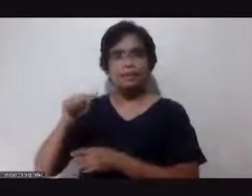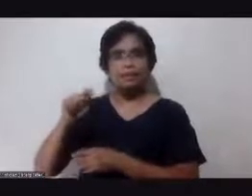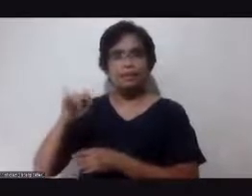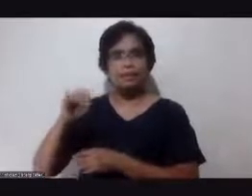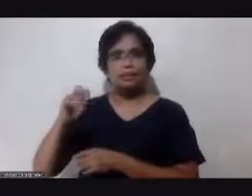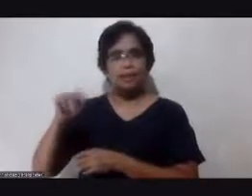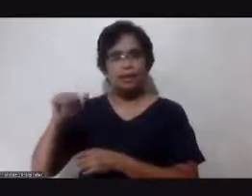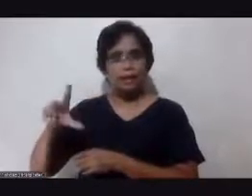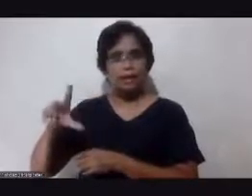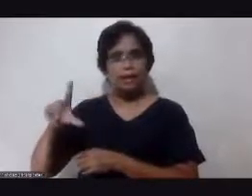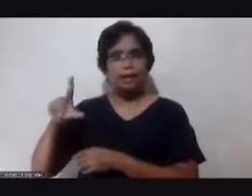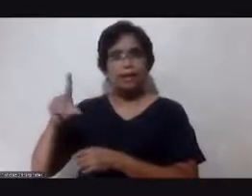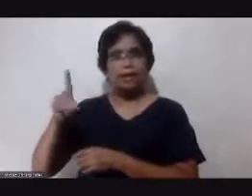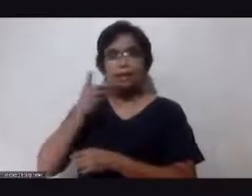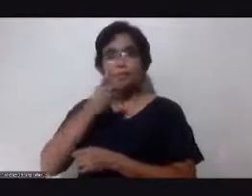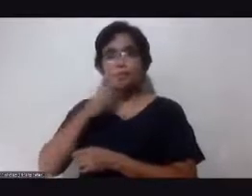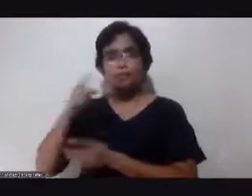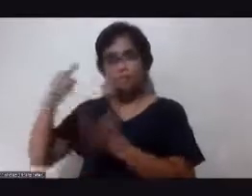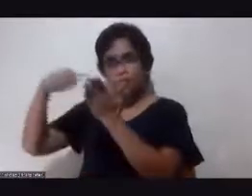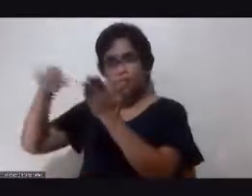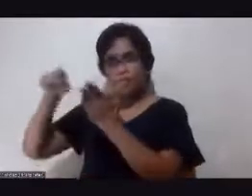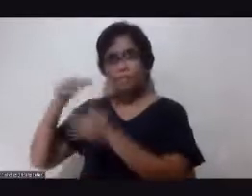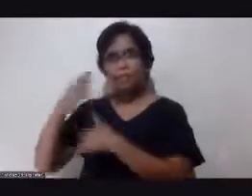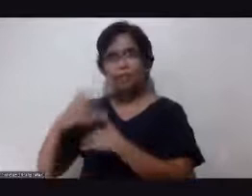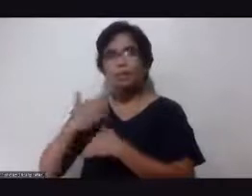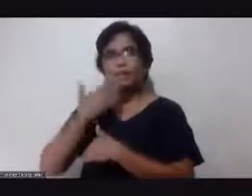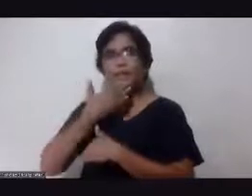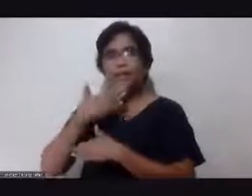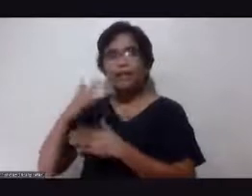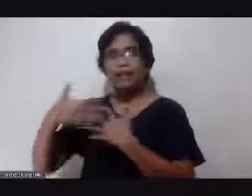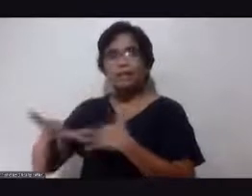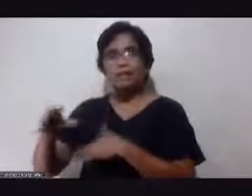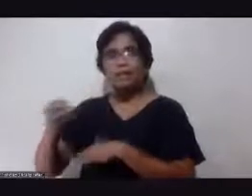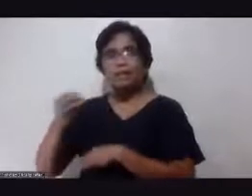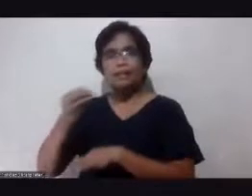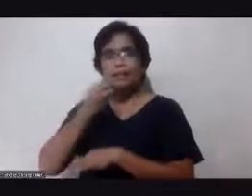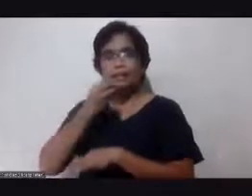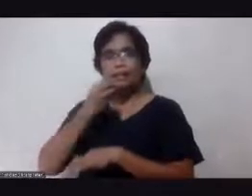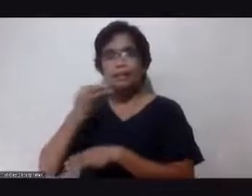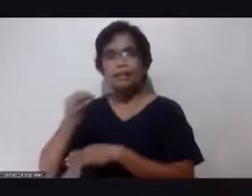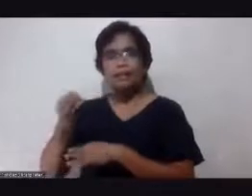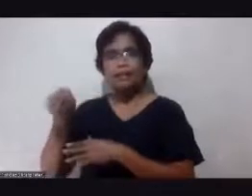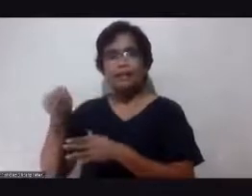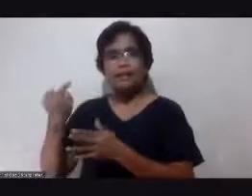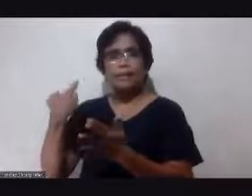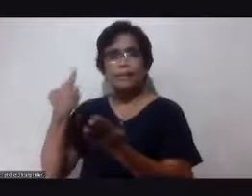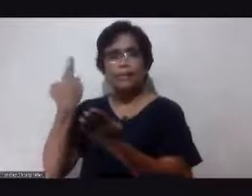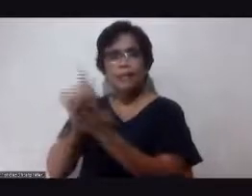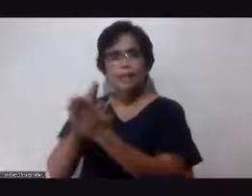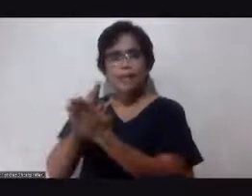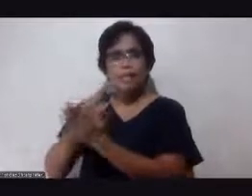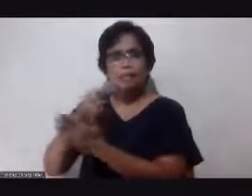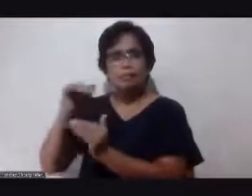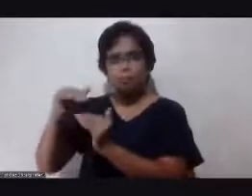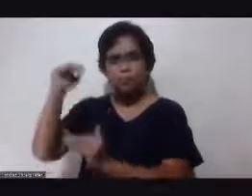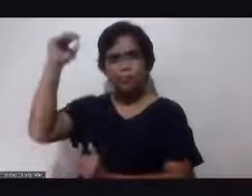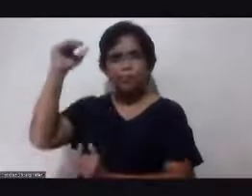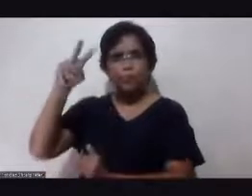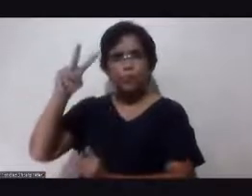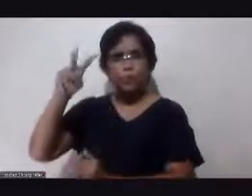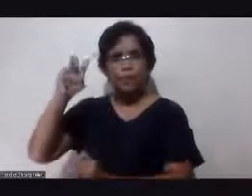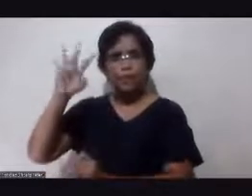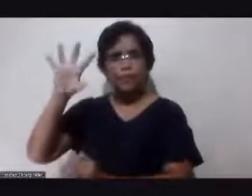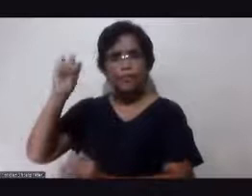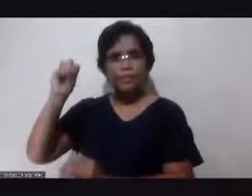It's a portal. blood sugar. Pagkatapos yung kumain, umaabot siya ng 250 plus. Wow. Kanyan, okay? Brother